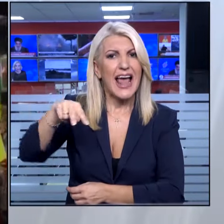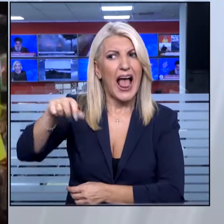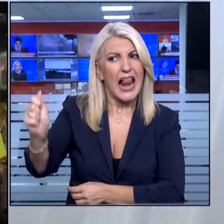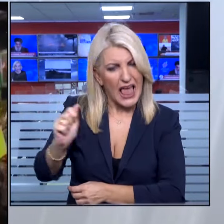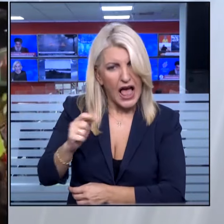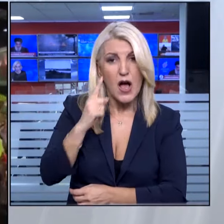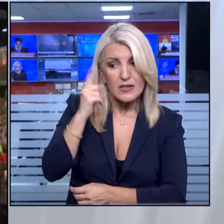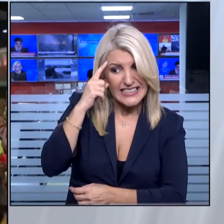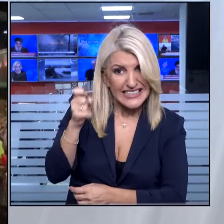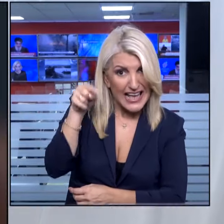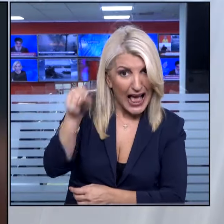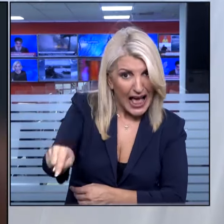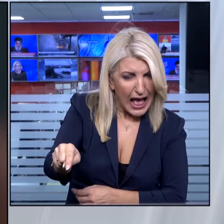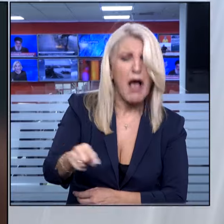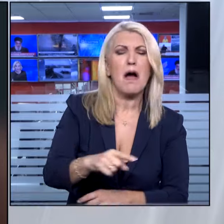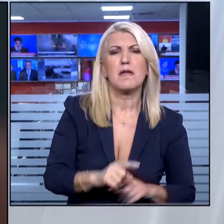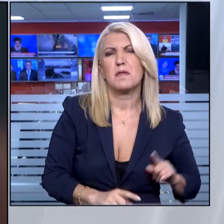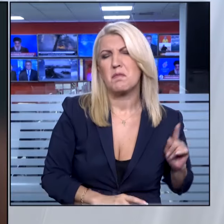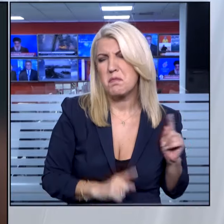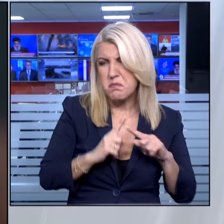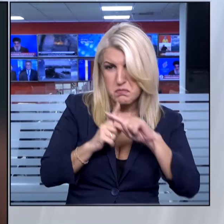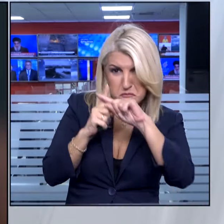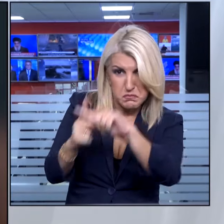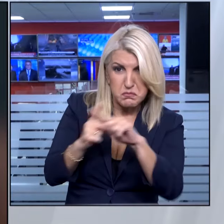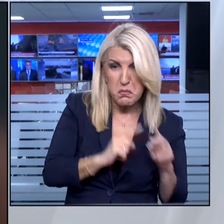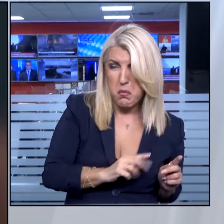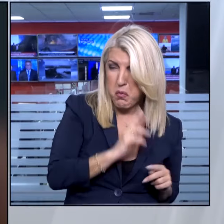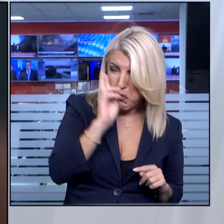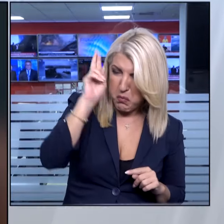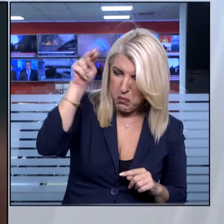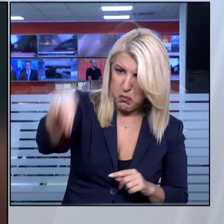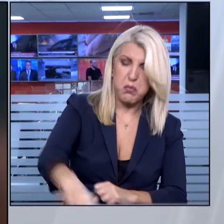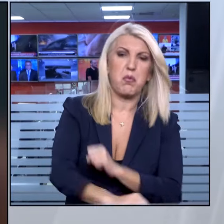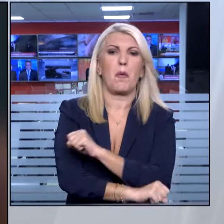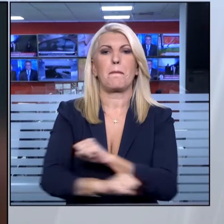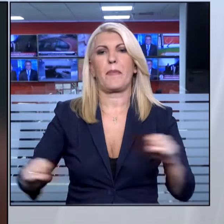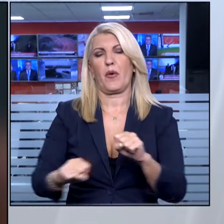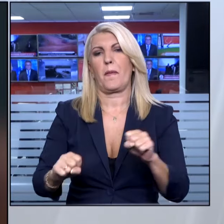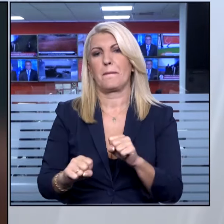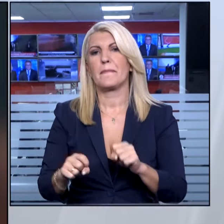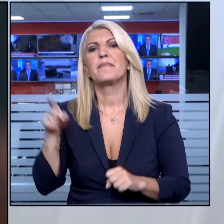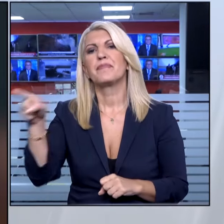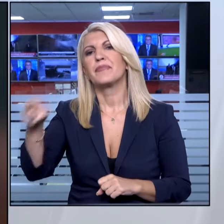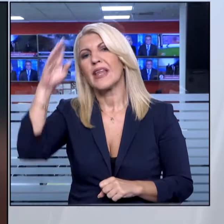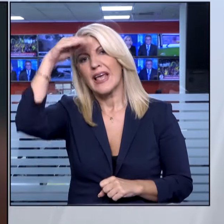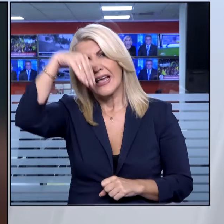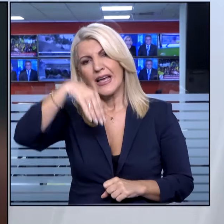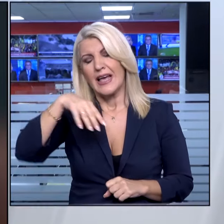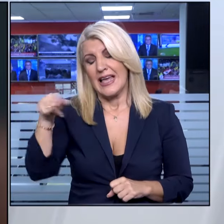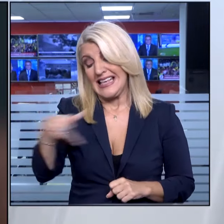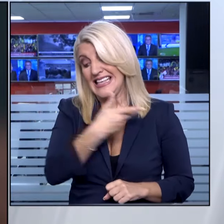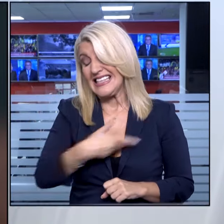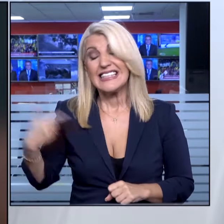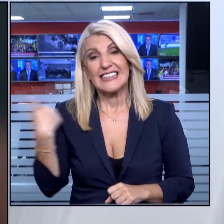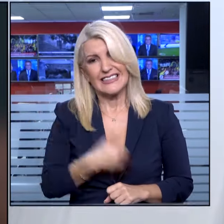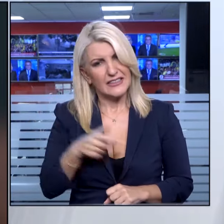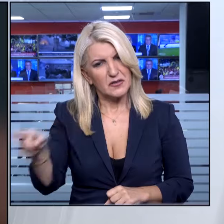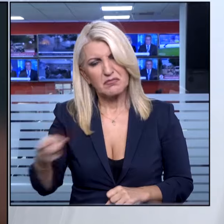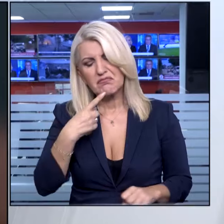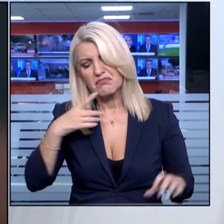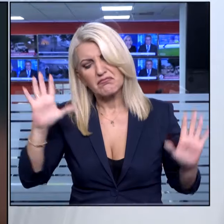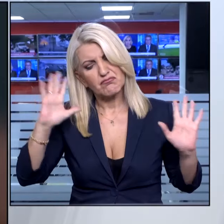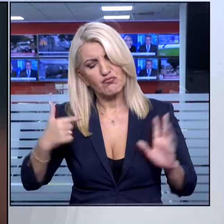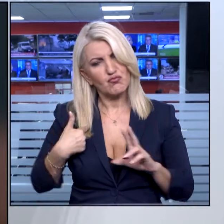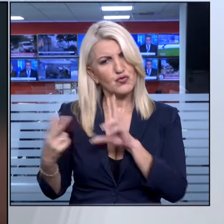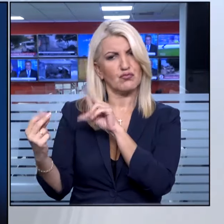Ακολούθησε ένα ολονύκτιο θρίλερ για την τύχη του αρχηγού της Χεσμολάχ. Αρχικά η φιλοϊρανική οργάνωση έσπευσε να ανακοινώσει πως έχει επαφή